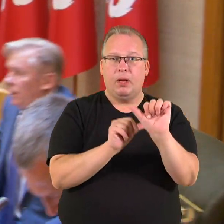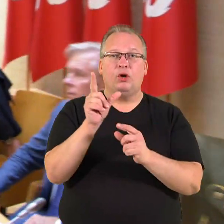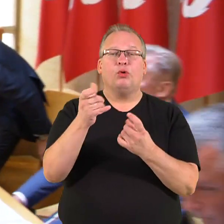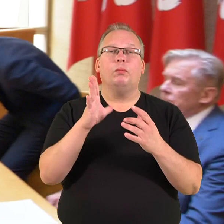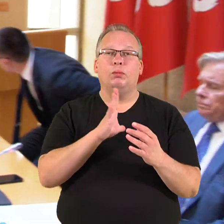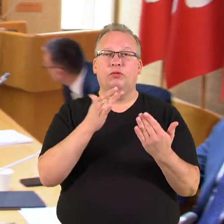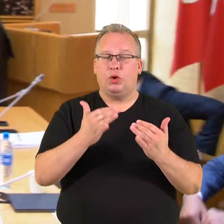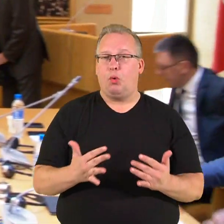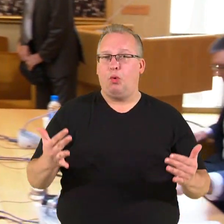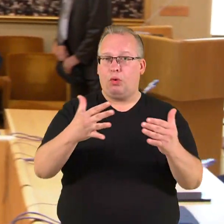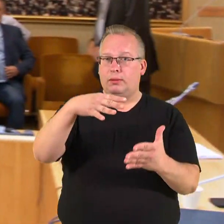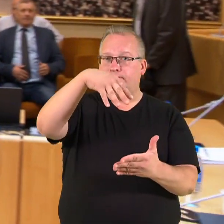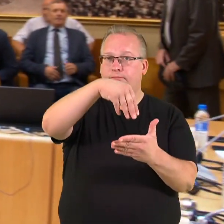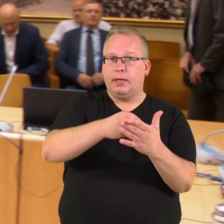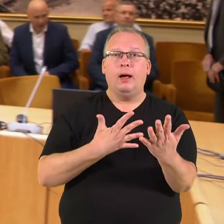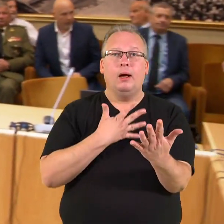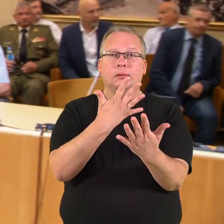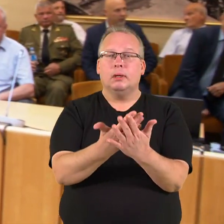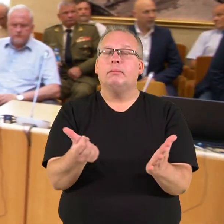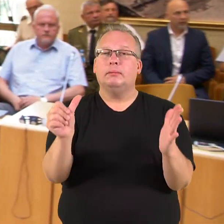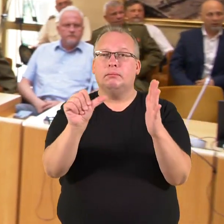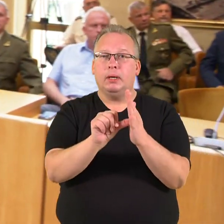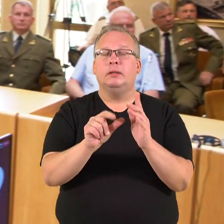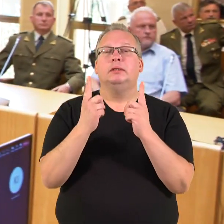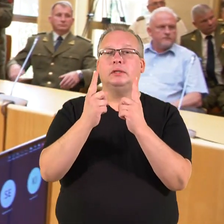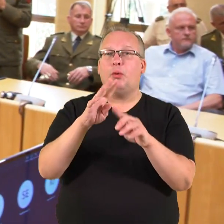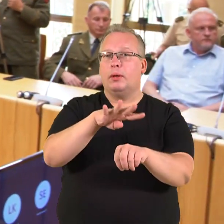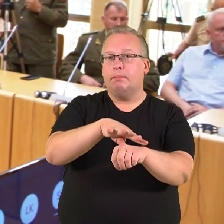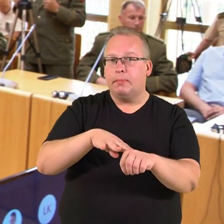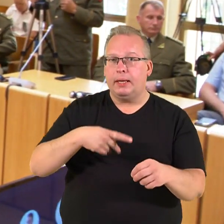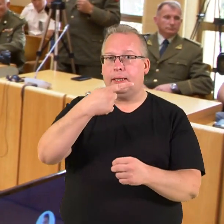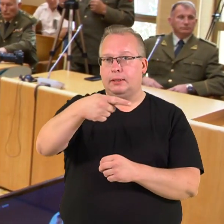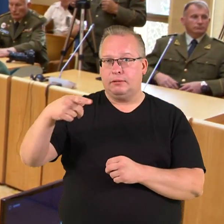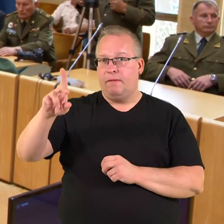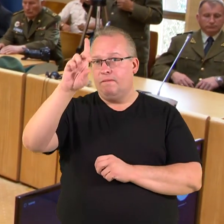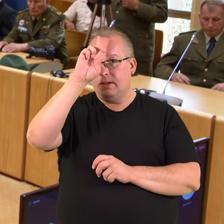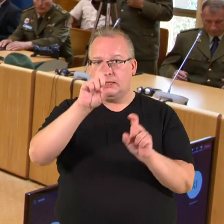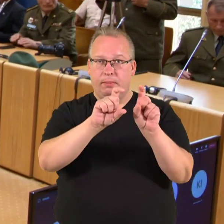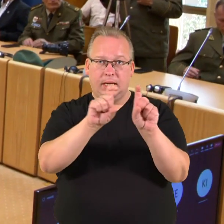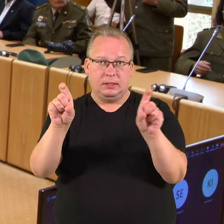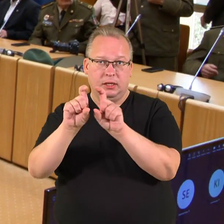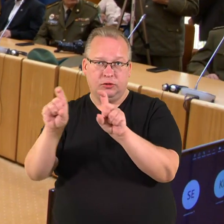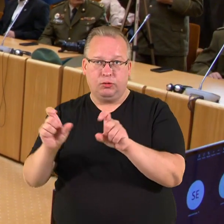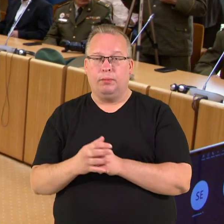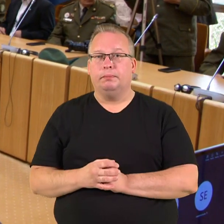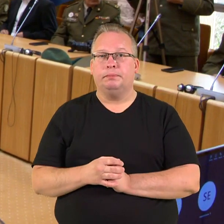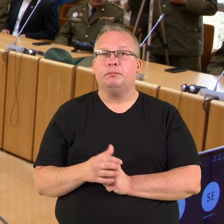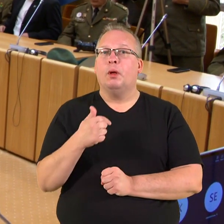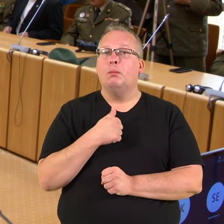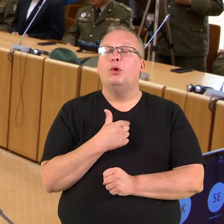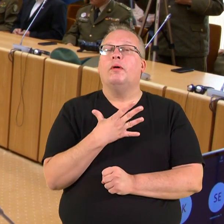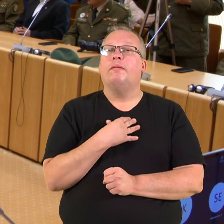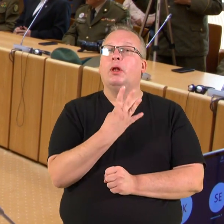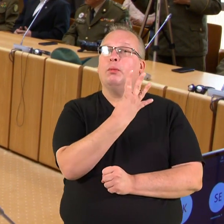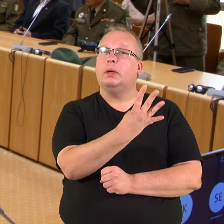jau buvo organizuota struktūra ir aktyviai dalyvavo saugant parlamentą bei kitus valstybės objektus. Mūsų apie 44 Vilniaus